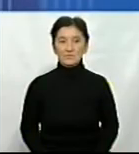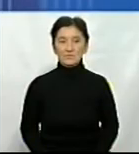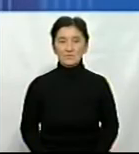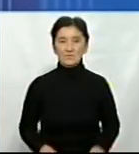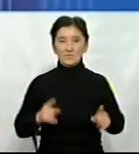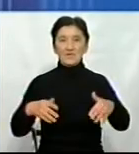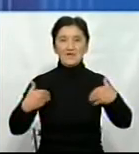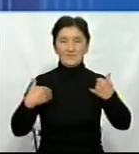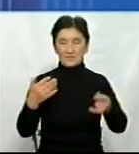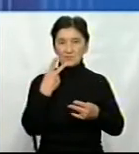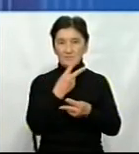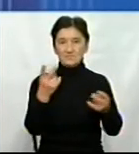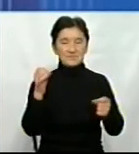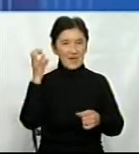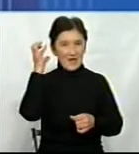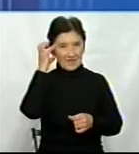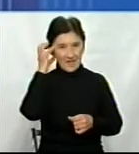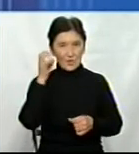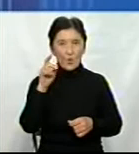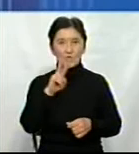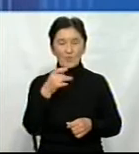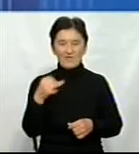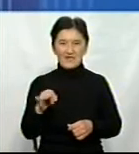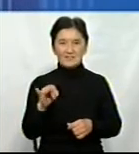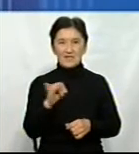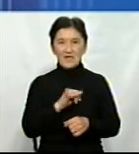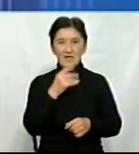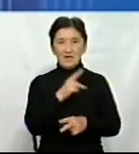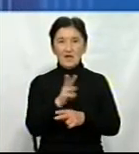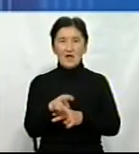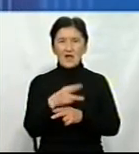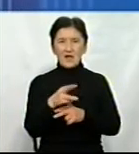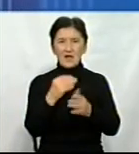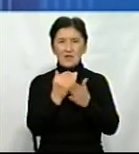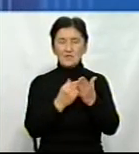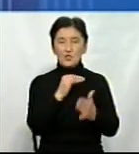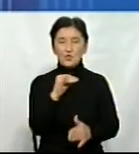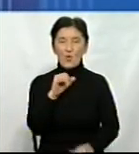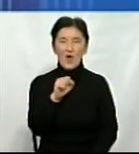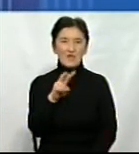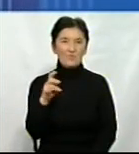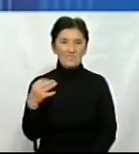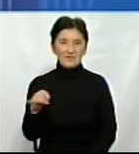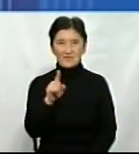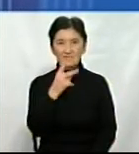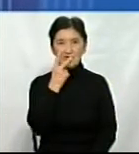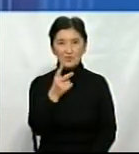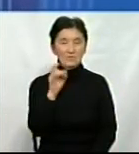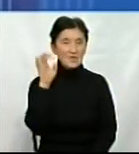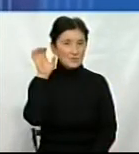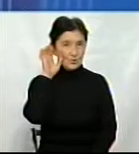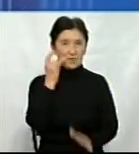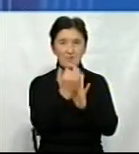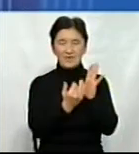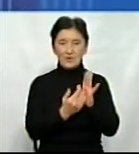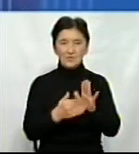Вітаємо слухачів Українського радіо Кропивницький і глядачів каналу ЮА Кропивницький. Ви дивитесь і слухаєте програму